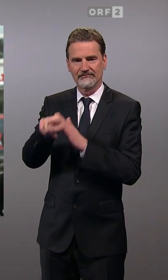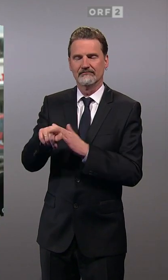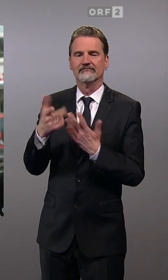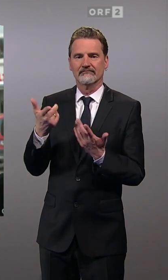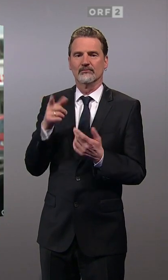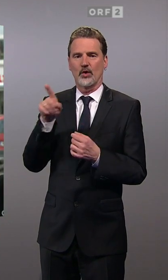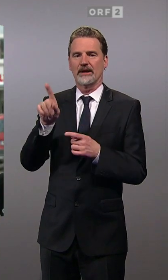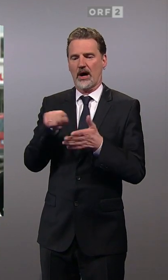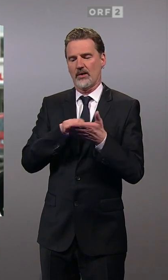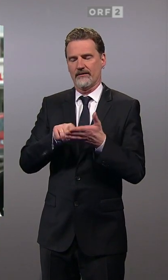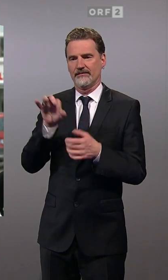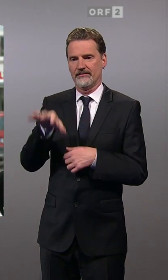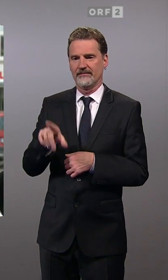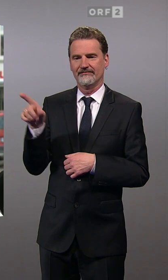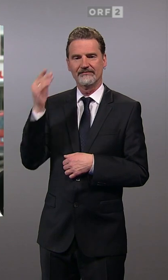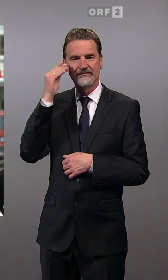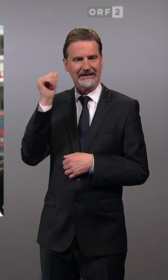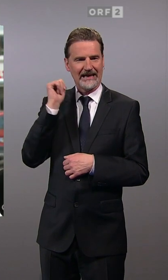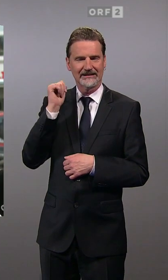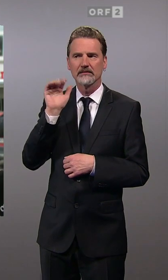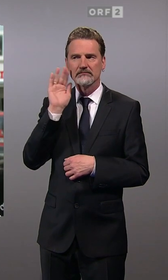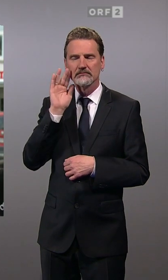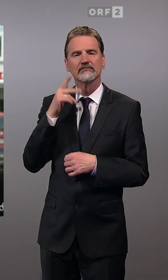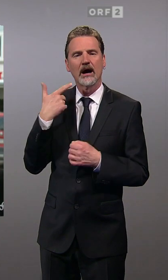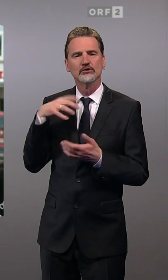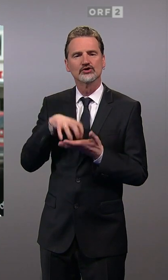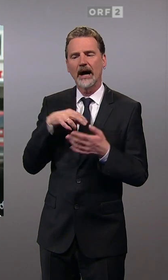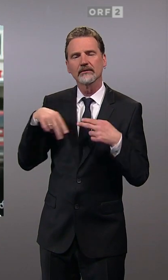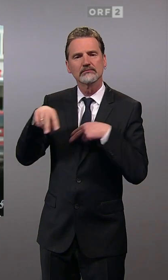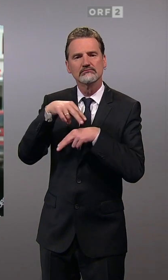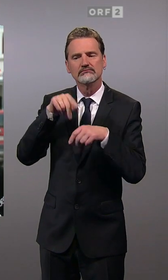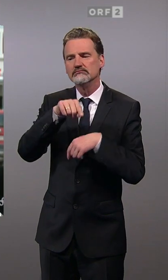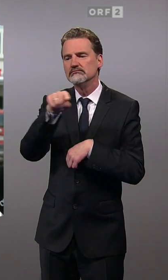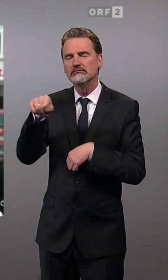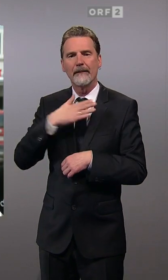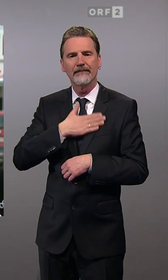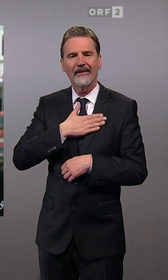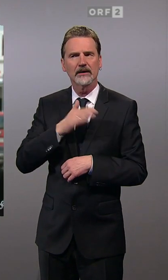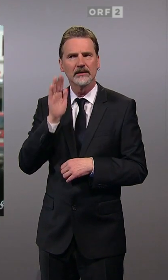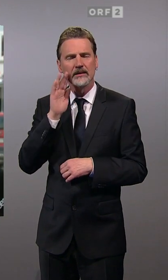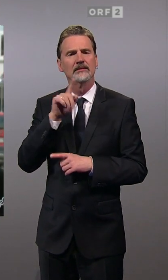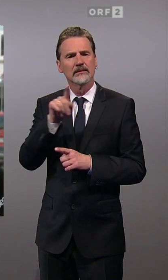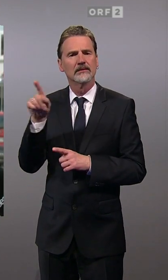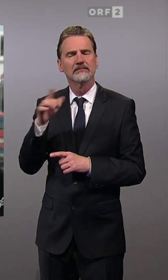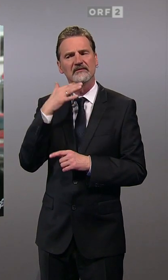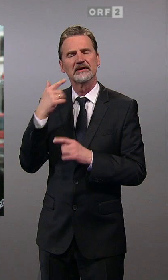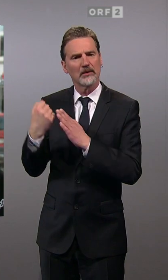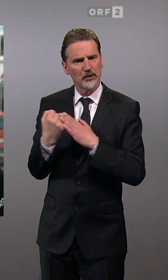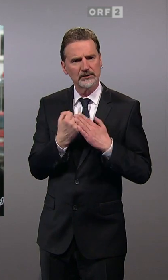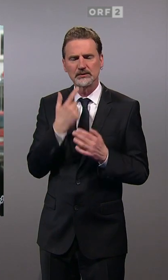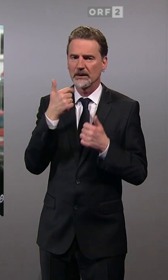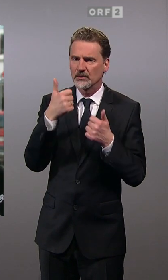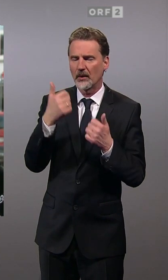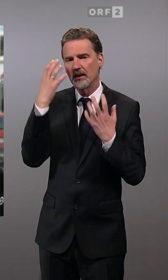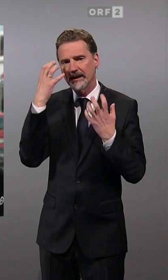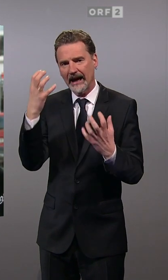habe ich auch gestern noch in der Stadt erfahren. Ich war gestern noch in Baden unterwegs. Da haben wir einige Zuspruch gegeben. Sie waren doch